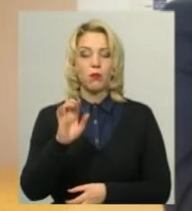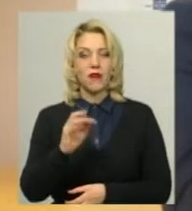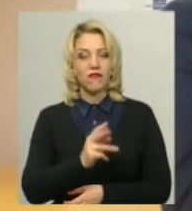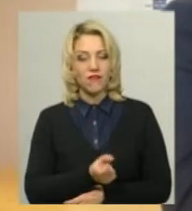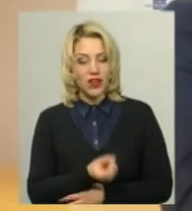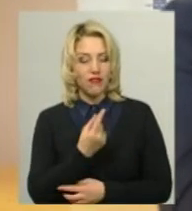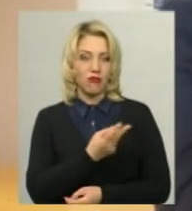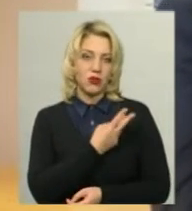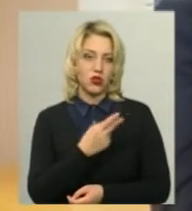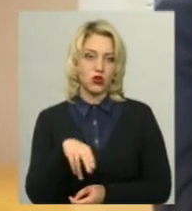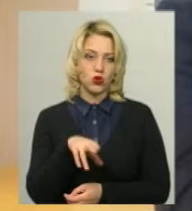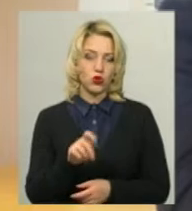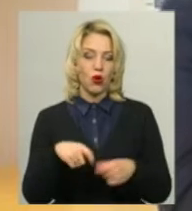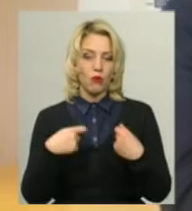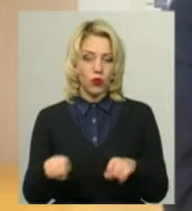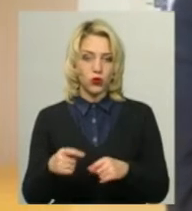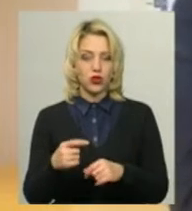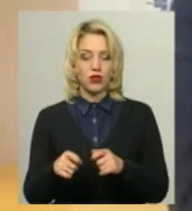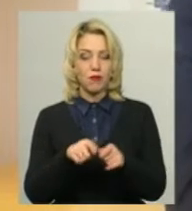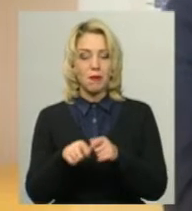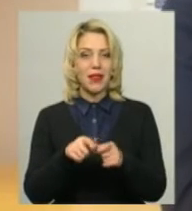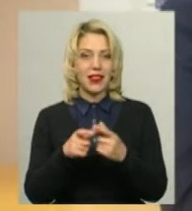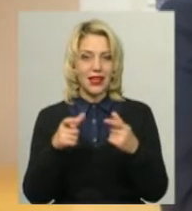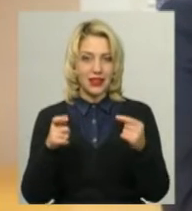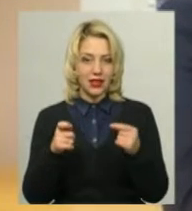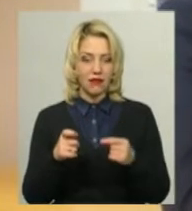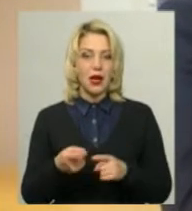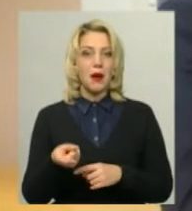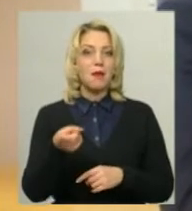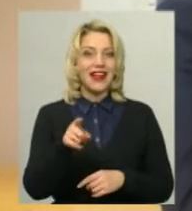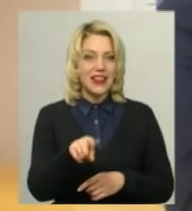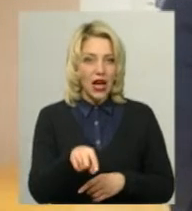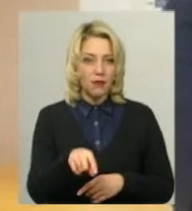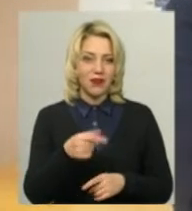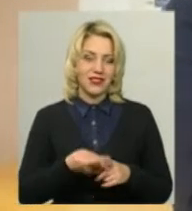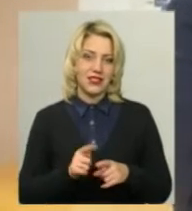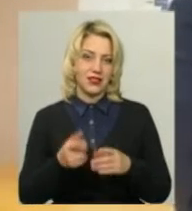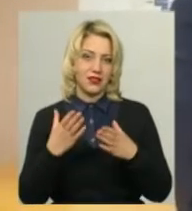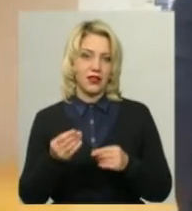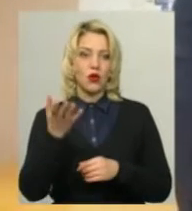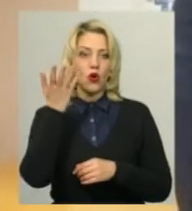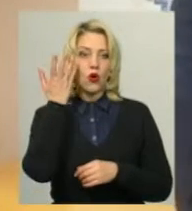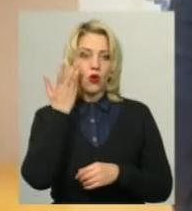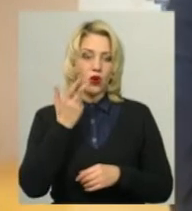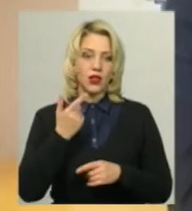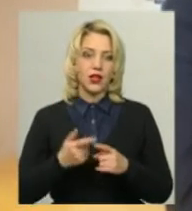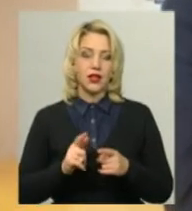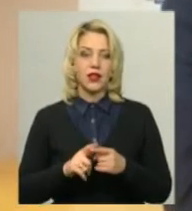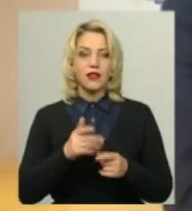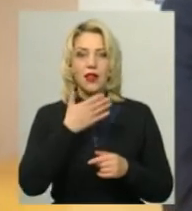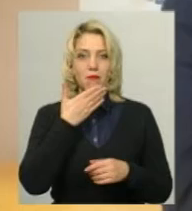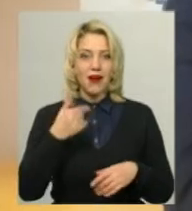щодо продажі одноразових квиточків, принаймні у ці дні, коли немає такого